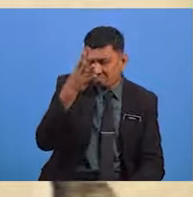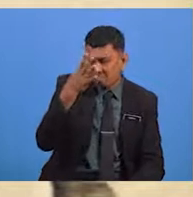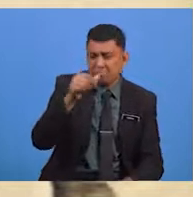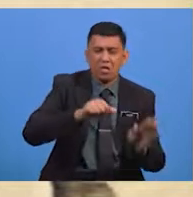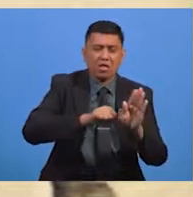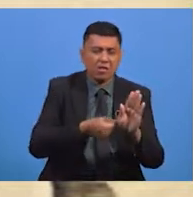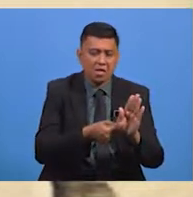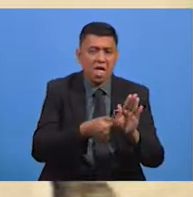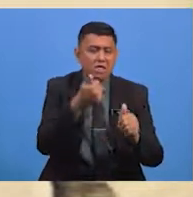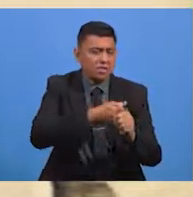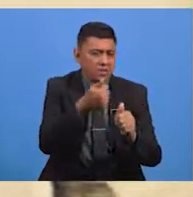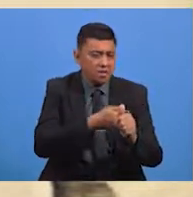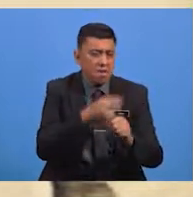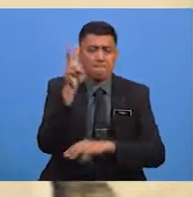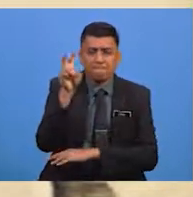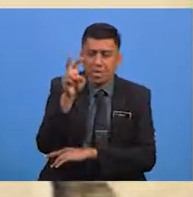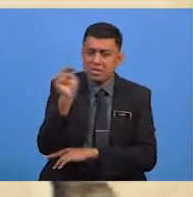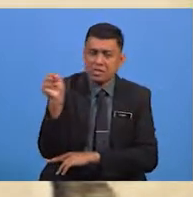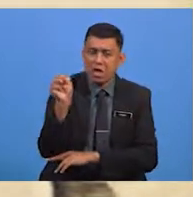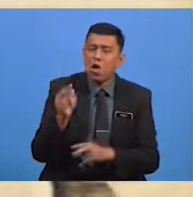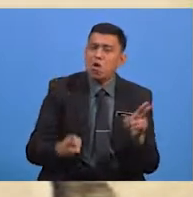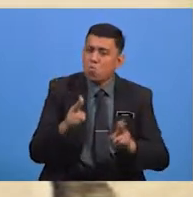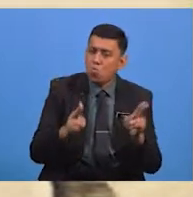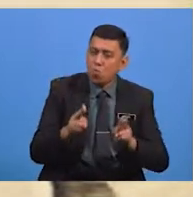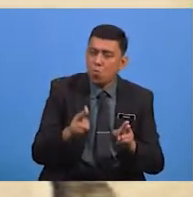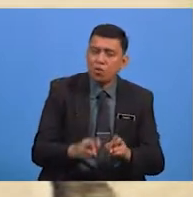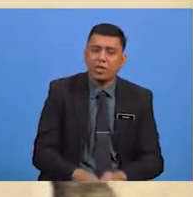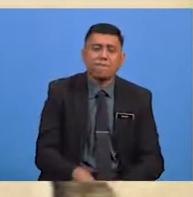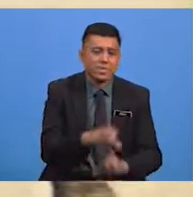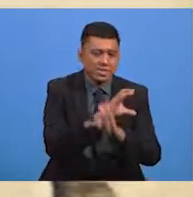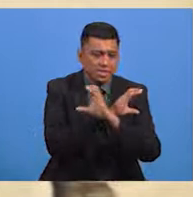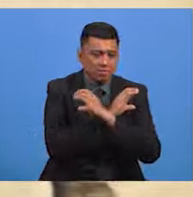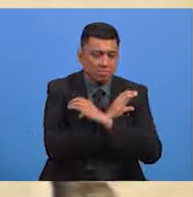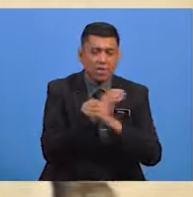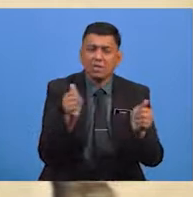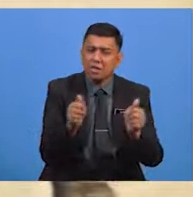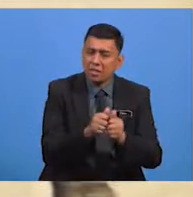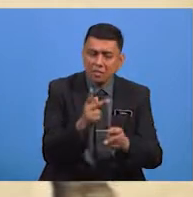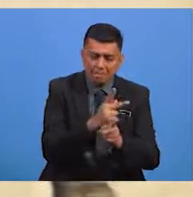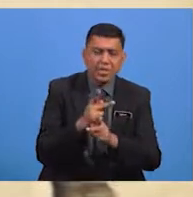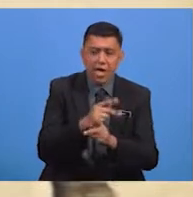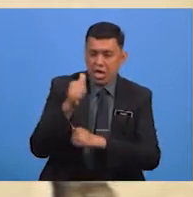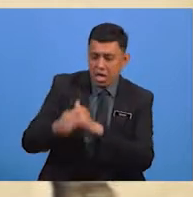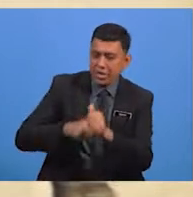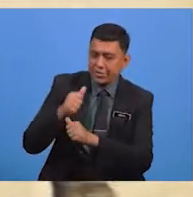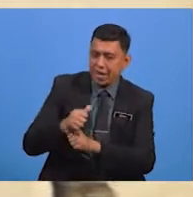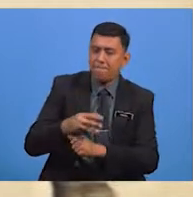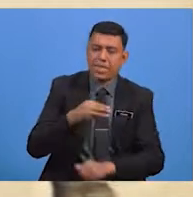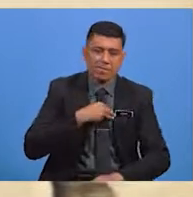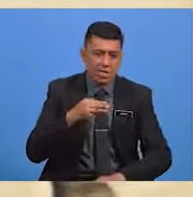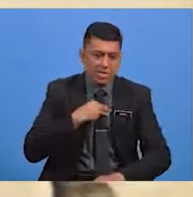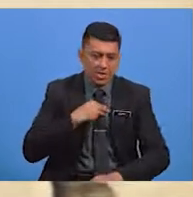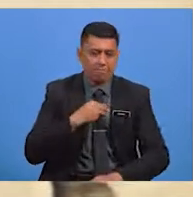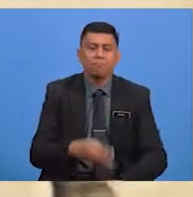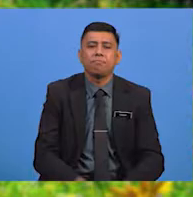Agar Setiap Pasangan Bijak Menguruskan Percintaan Dengan Menjaga Adab Masing-masing